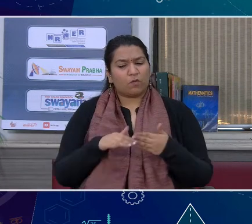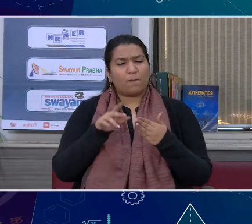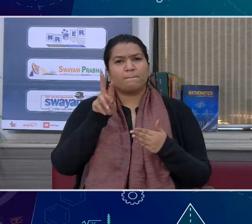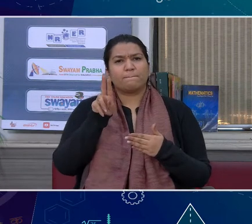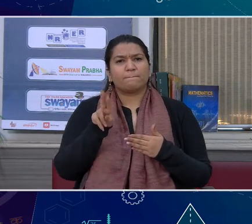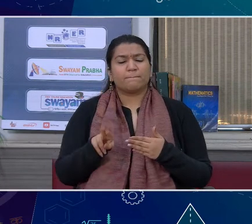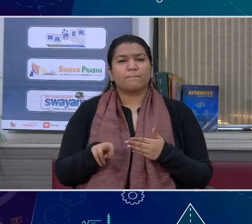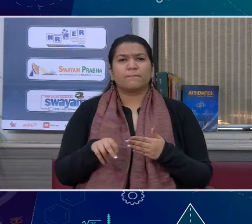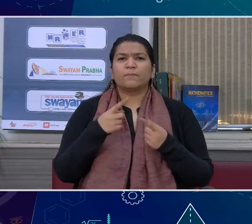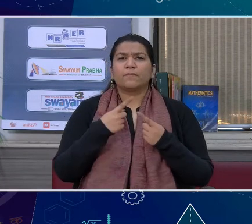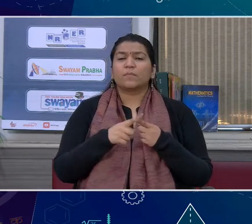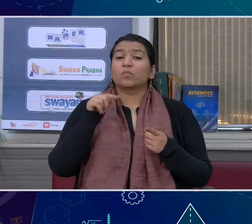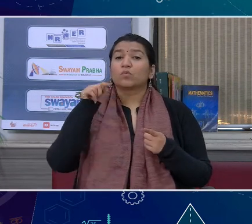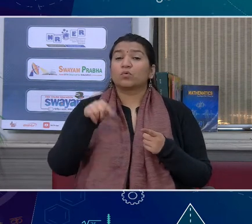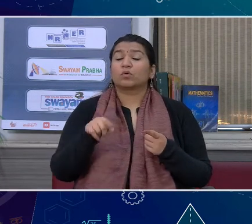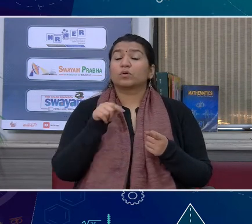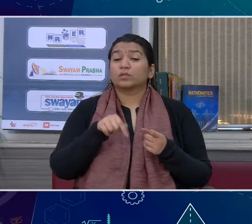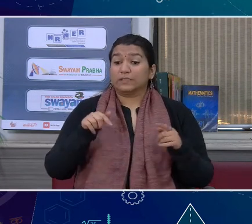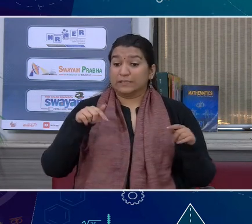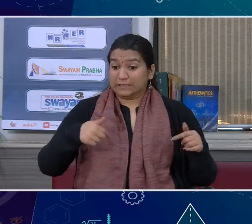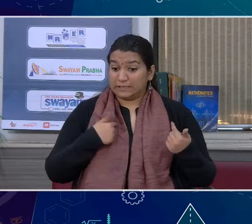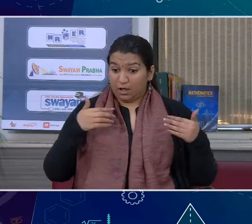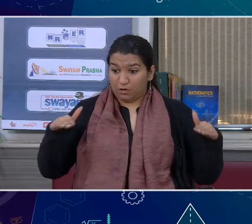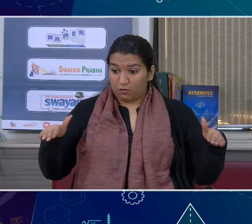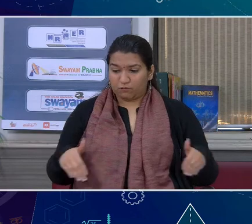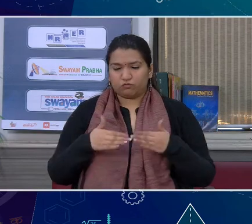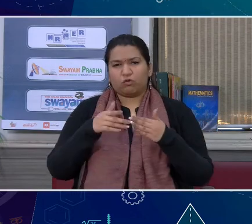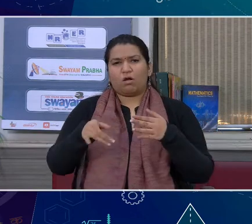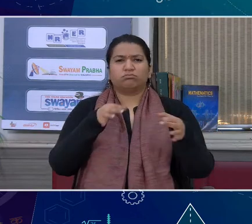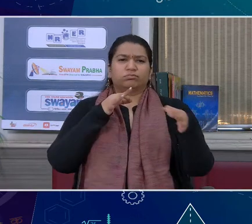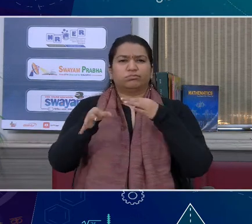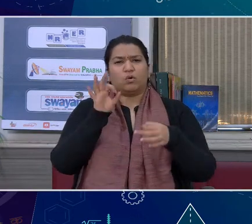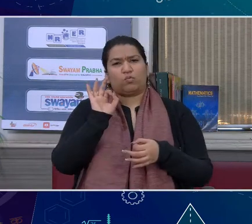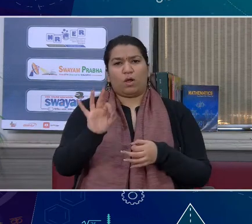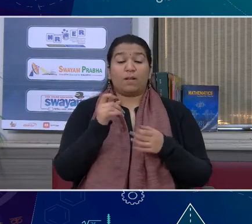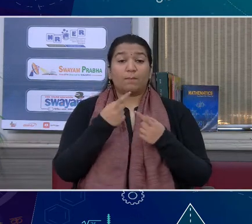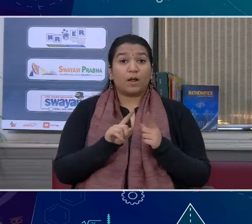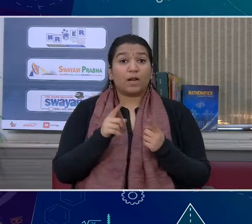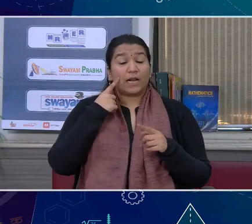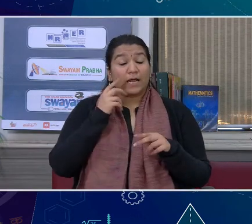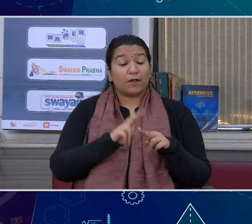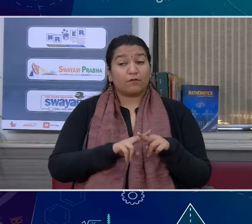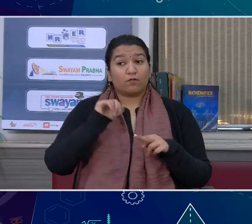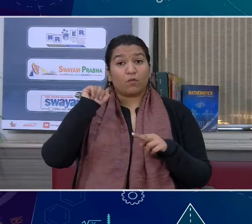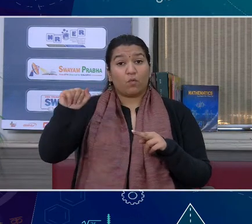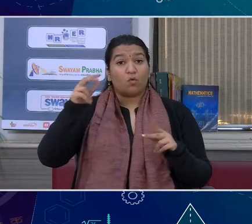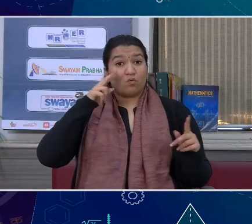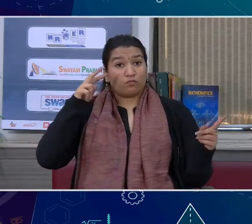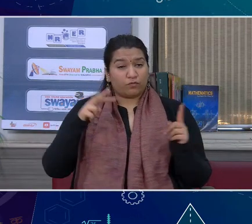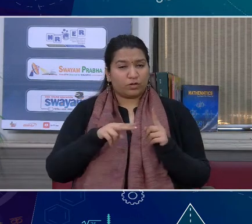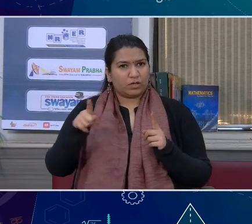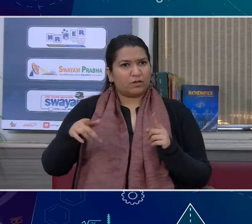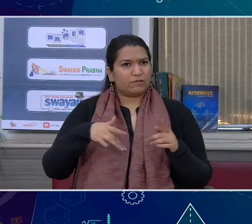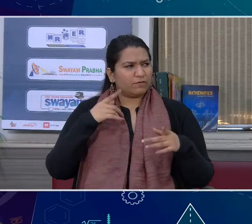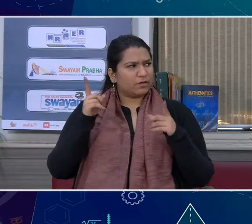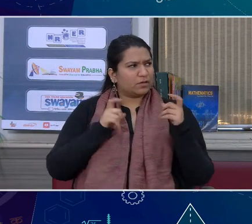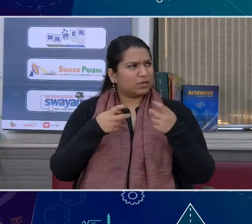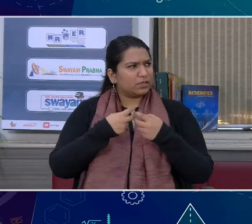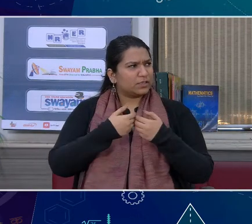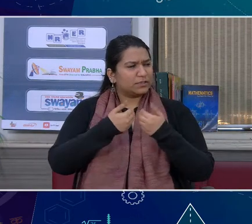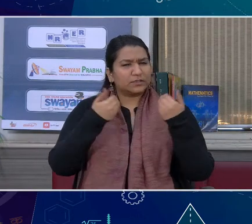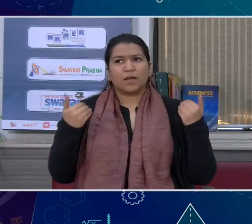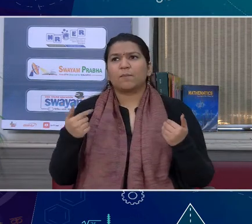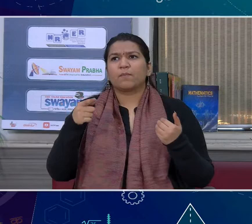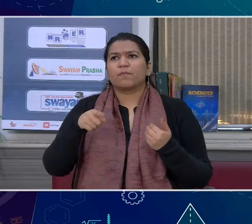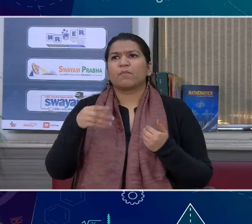समझा लेकिन कवी ने एक आत्मपरीचे की परिभाशा तो समझा दी अगर कवी के बहुत इतने अलग है तो वह